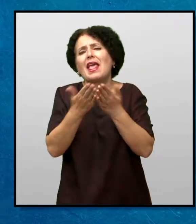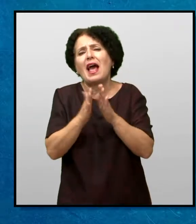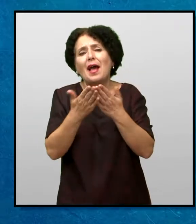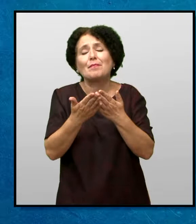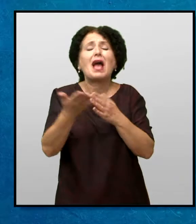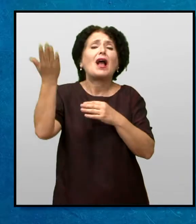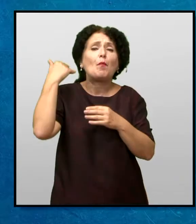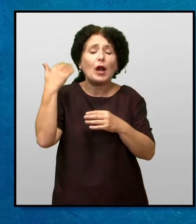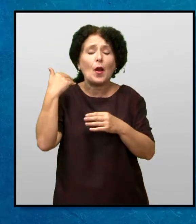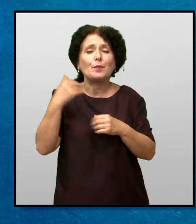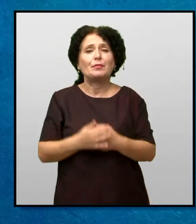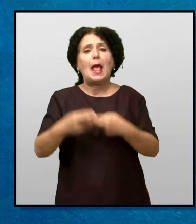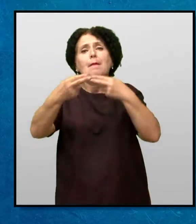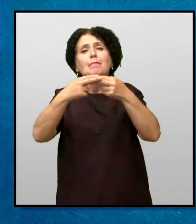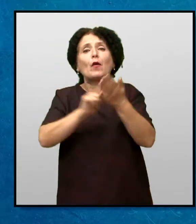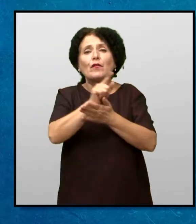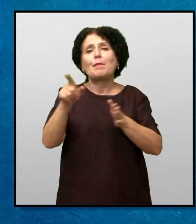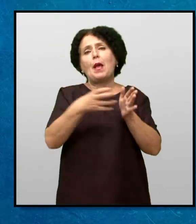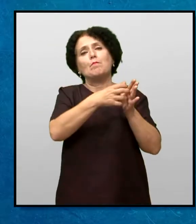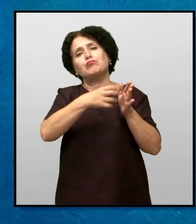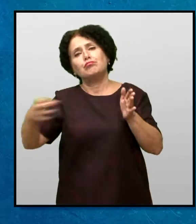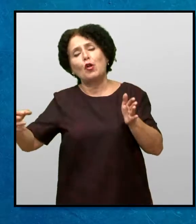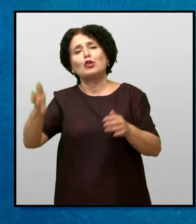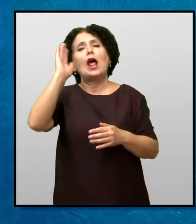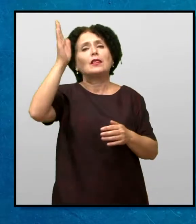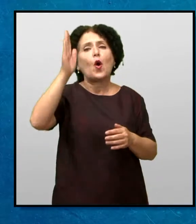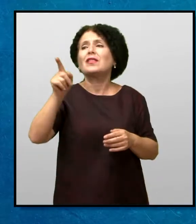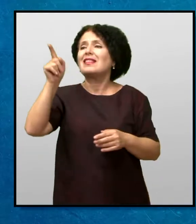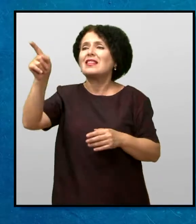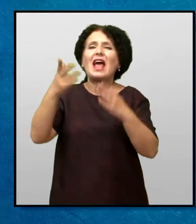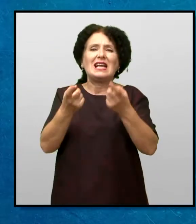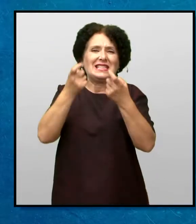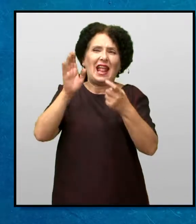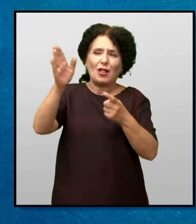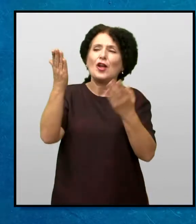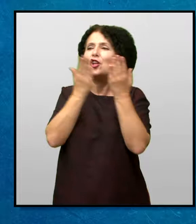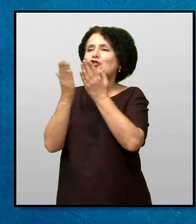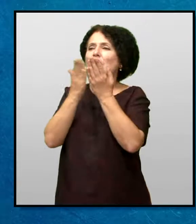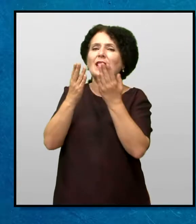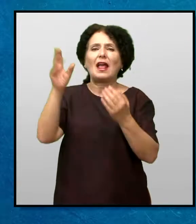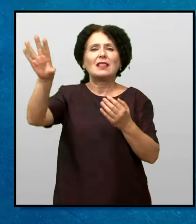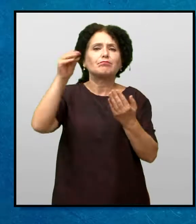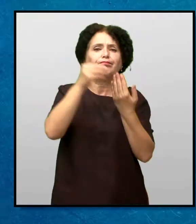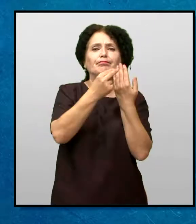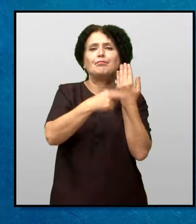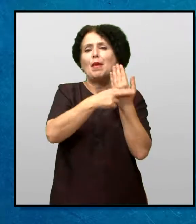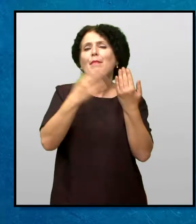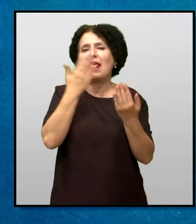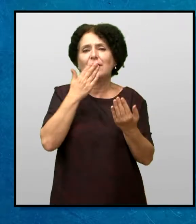порано Во меѓувреме Таа продолжи да одика Евансови За да ја чита и проучува библијата